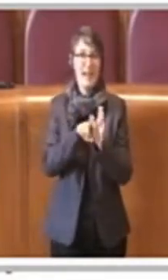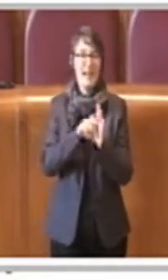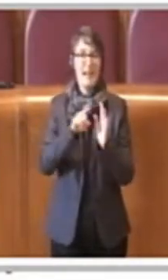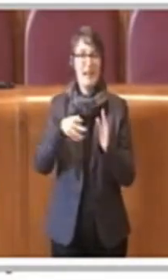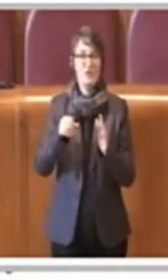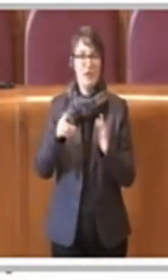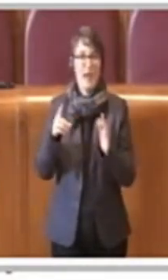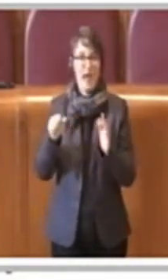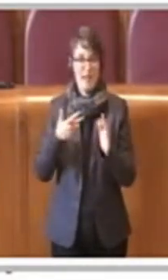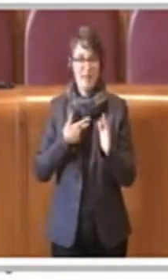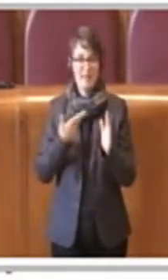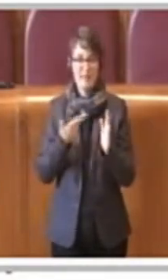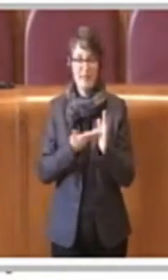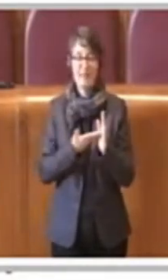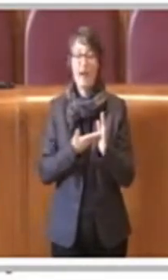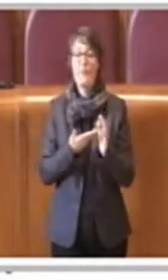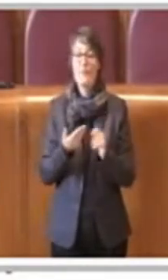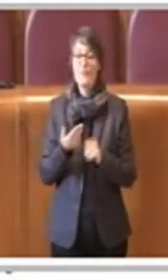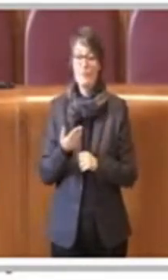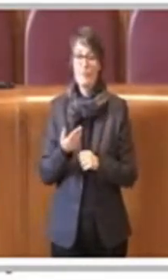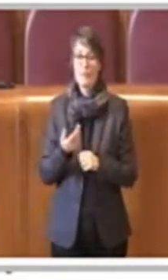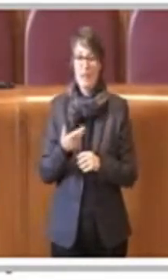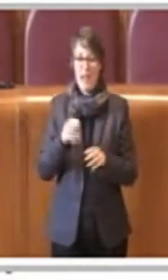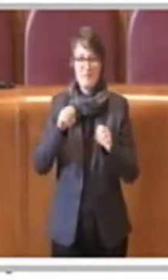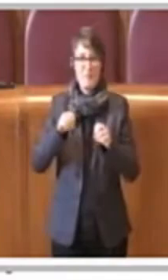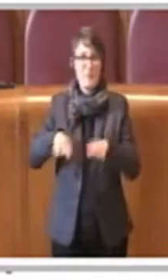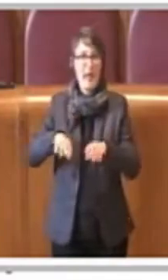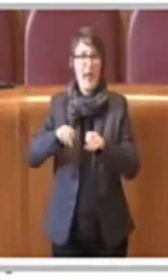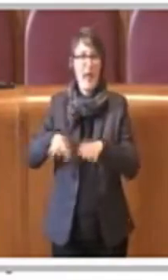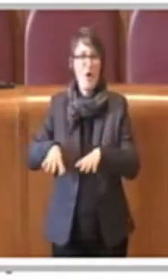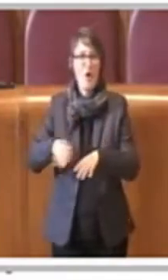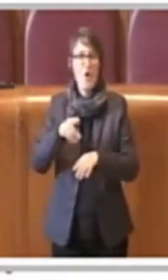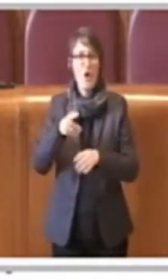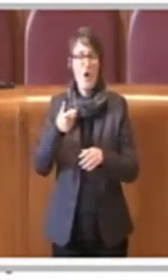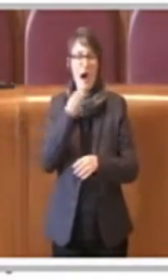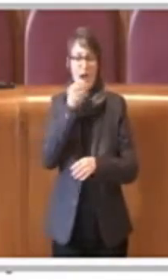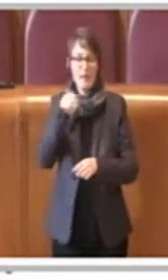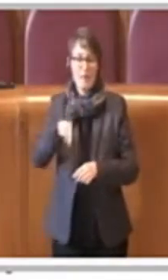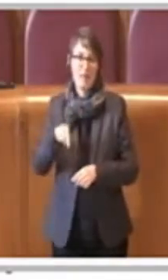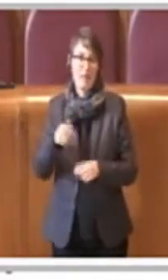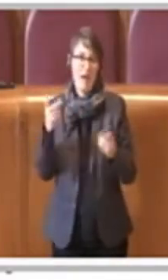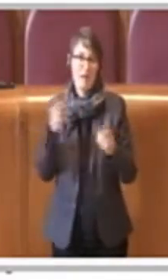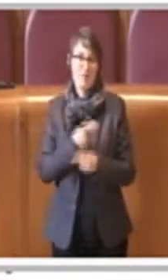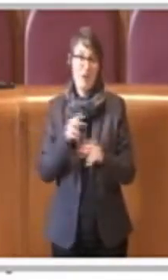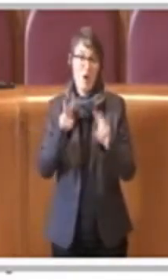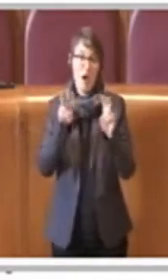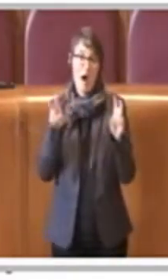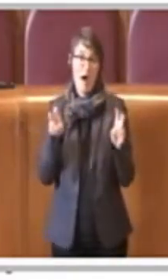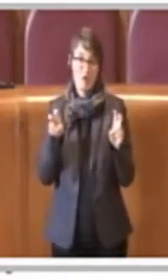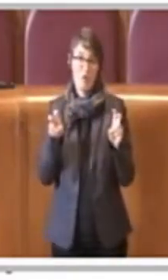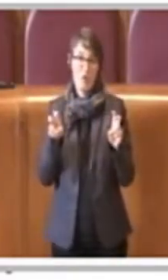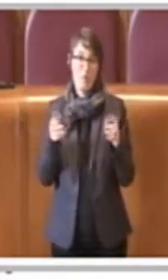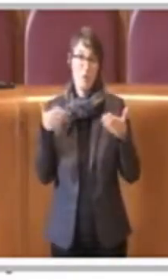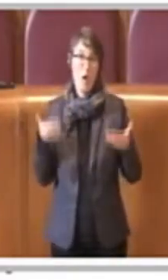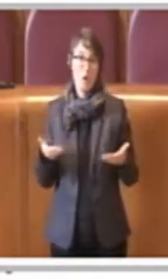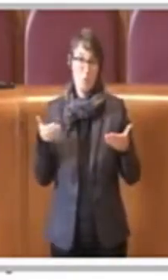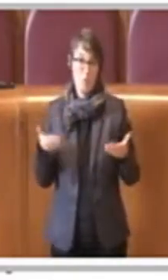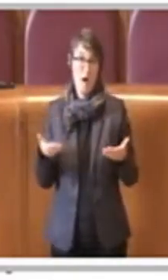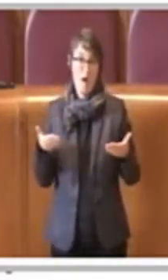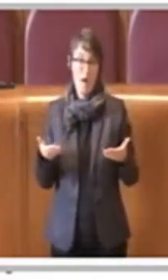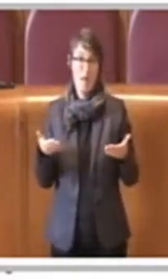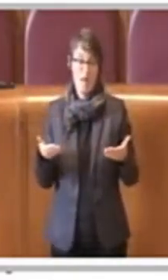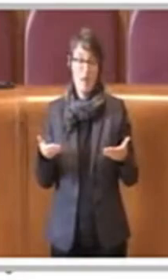oggi come abbiamo visto insomma è sempre un tema sempre più di grande sensibilità perché